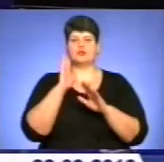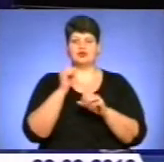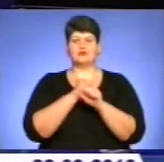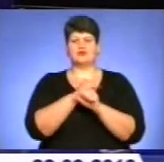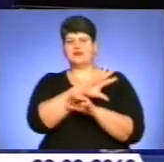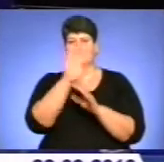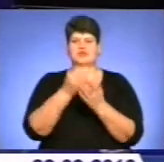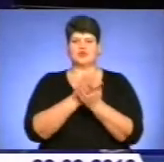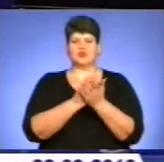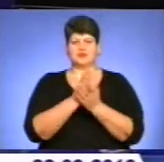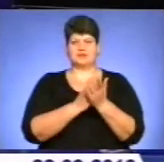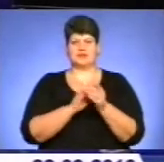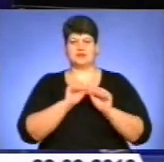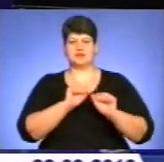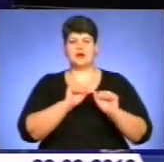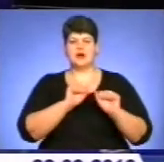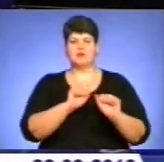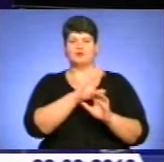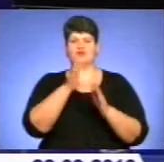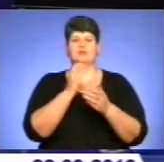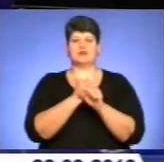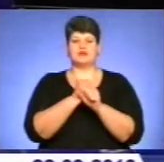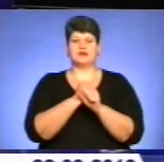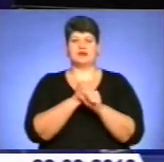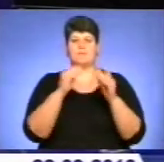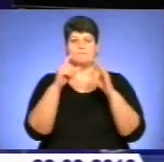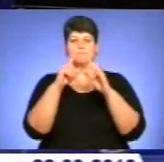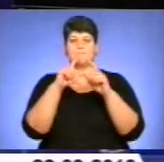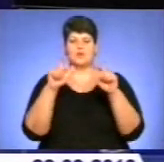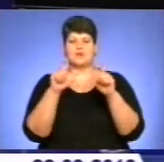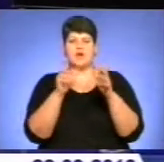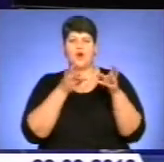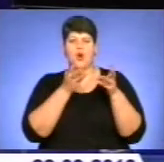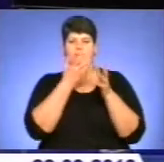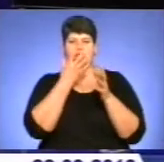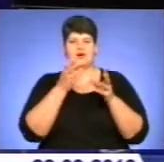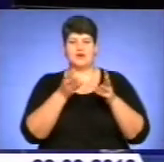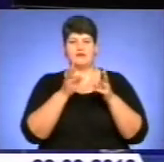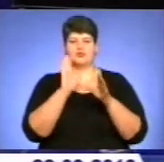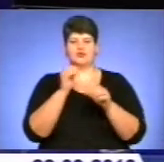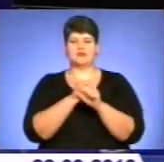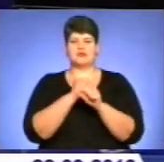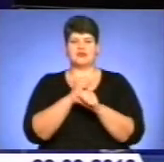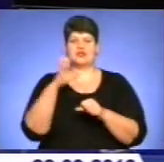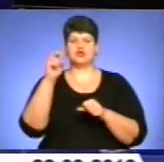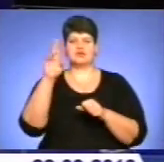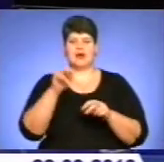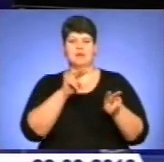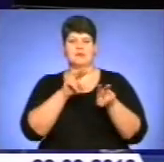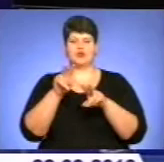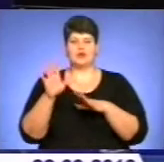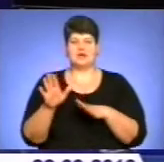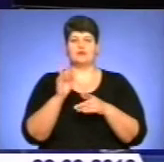цивільного захисту, діятимуть пункти обігріву та чергуватимуть соціальні патрулі. Ці та інші рішення ухвалили представники